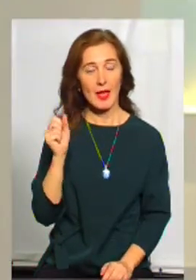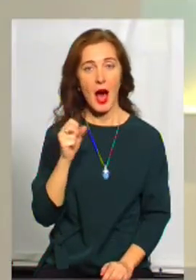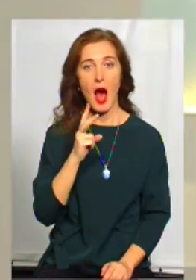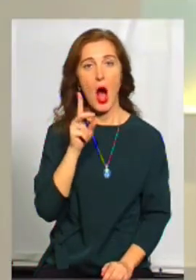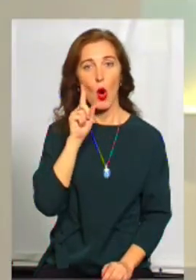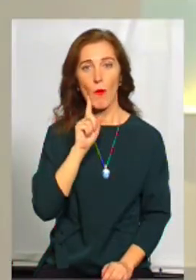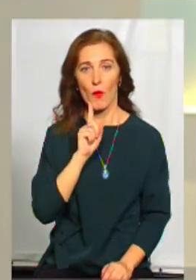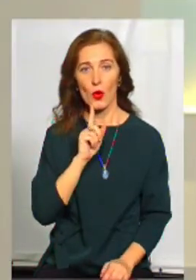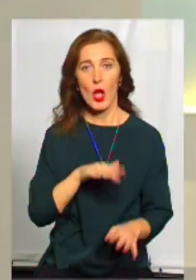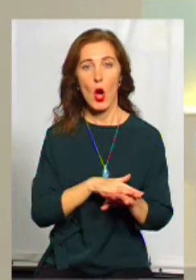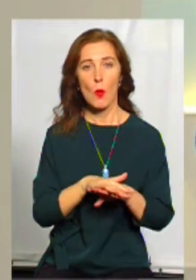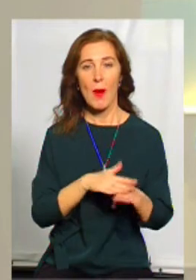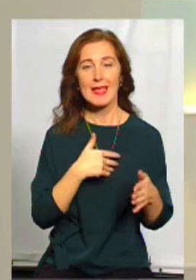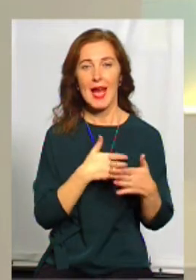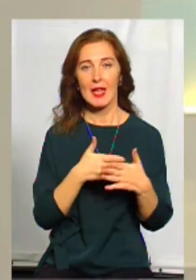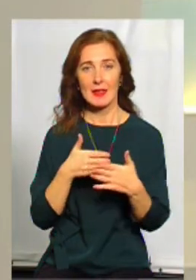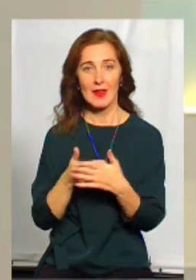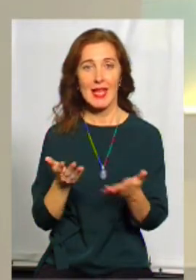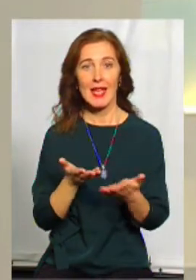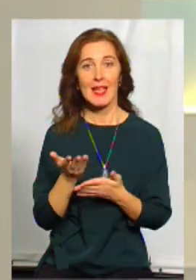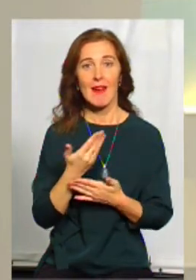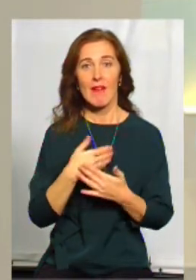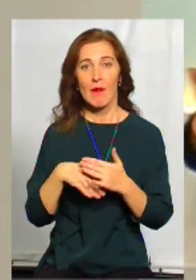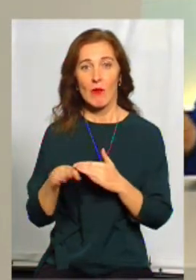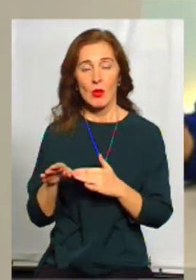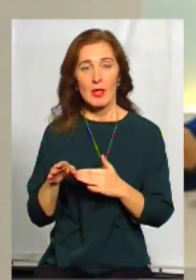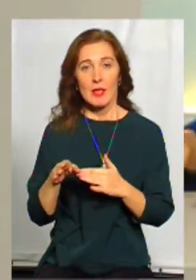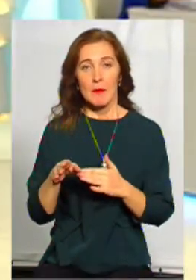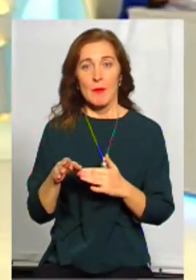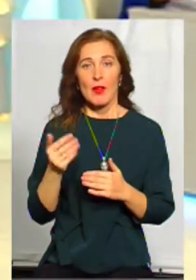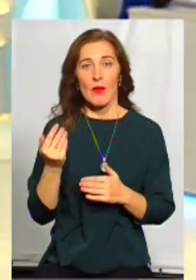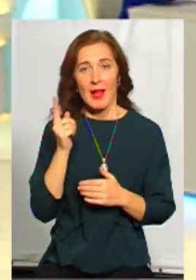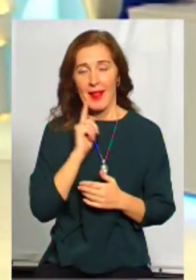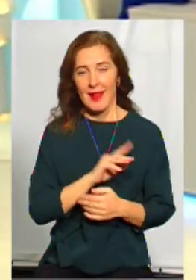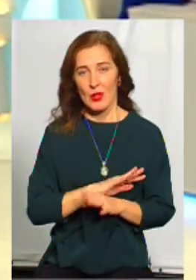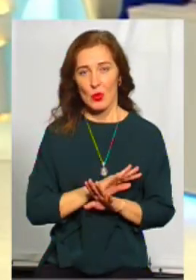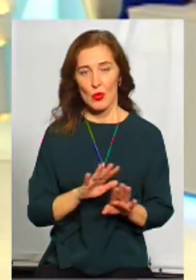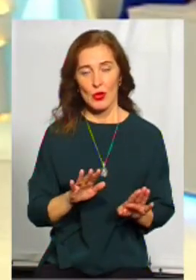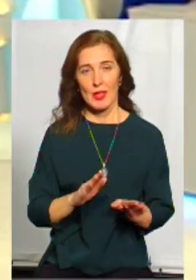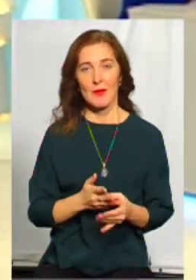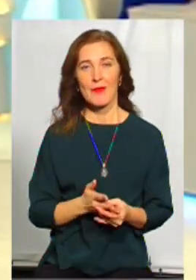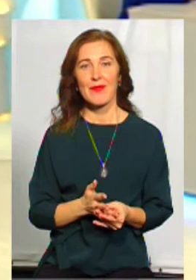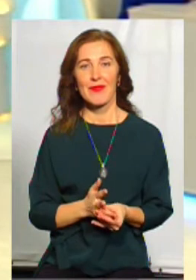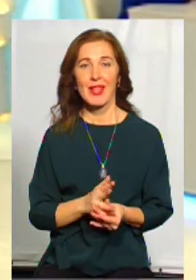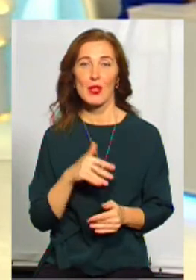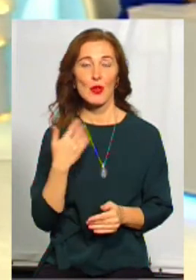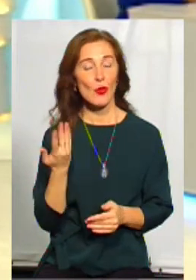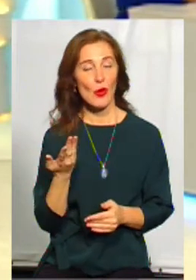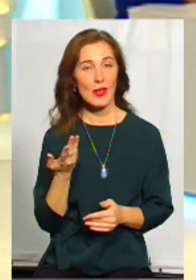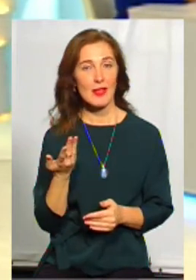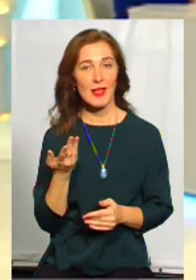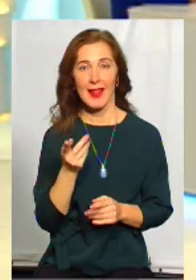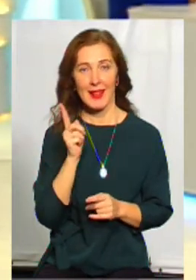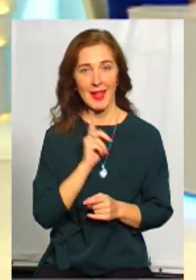Громадські активісти, які виводять зони комфорту, вони не зручні. З однієї сторони, не